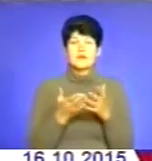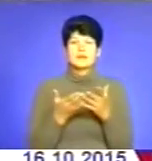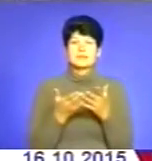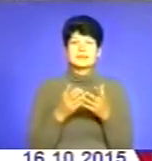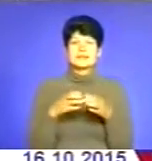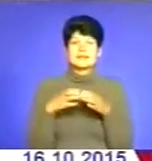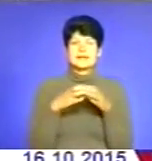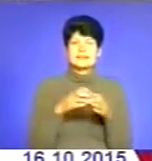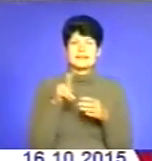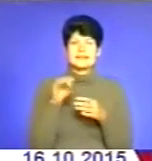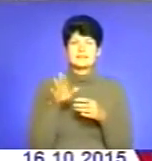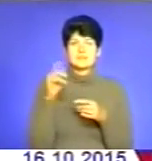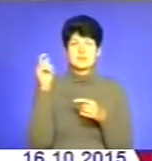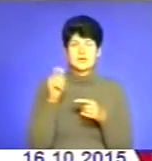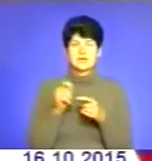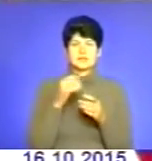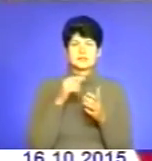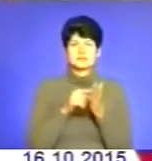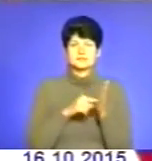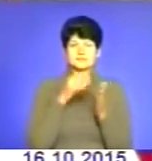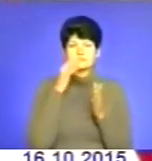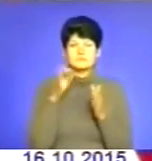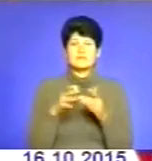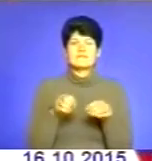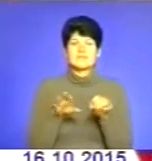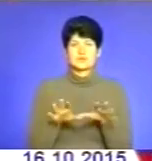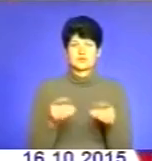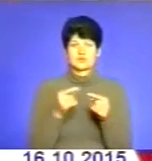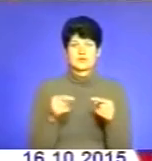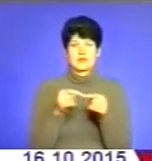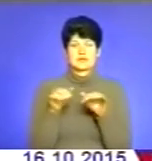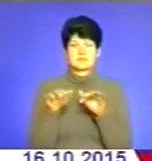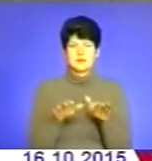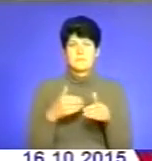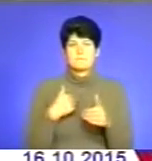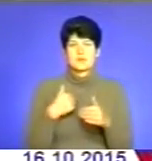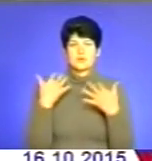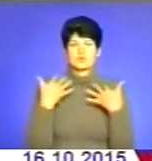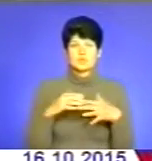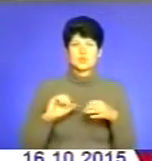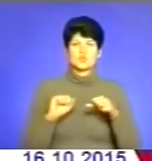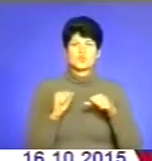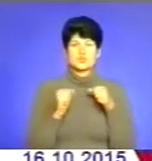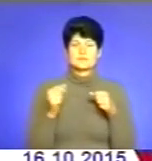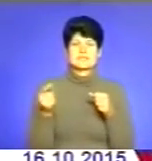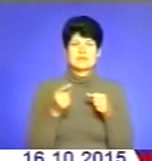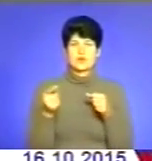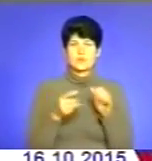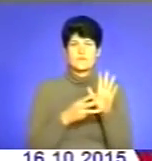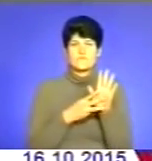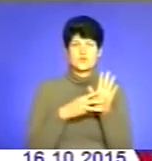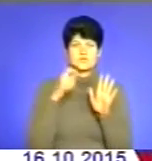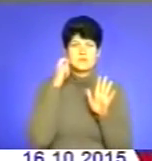Литви приїхала не просто досвідом ділитися, а вирішувати конкретні справи. Ми вже дружимо з Тернополем 8